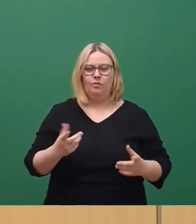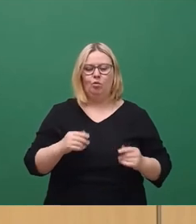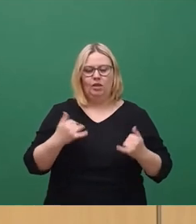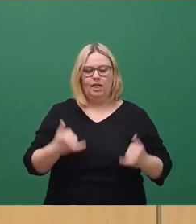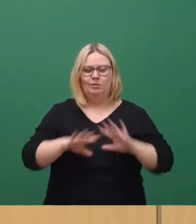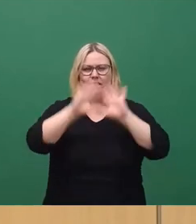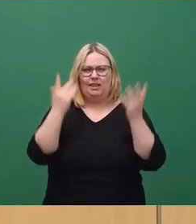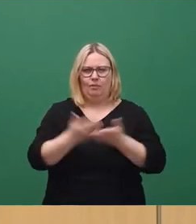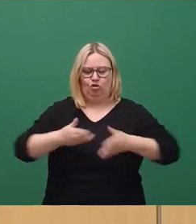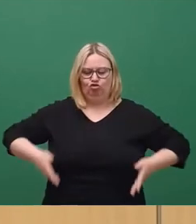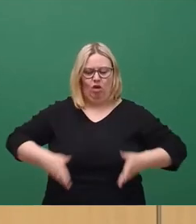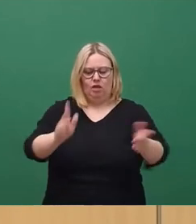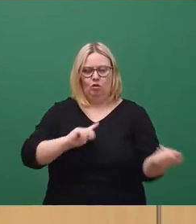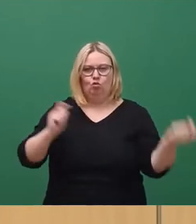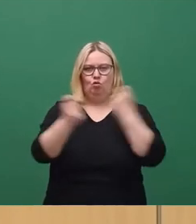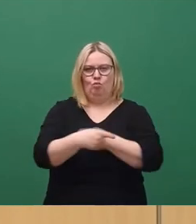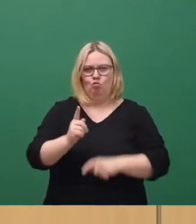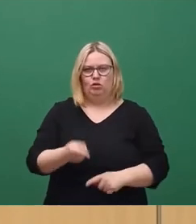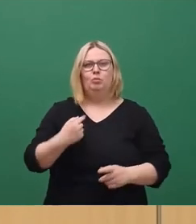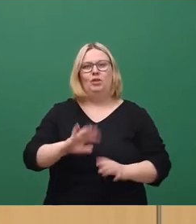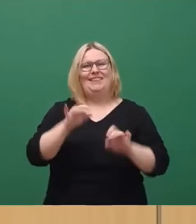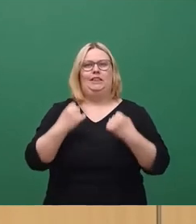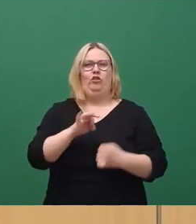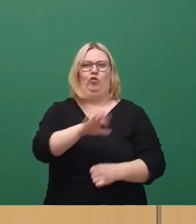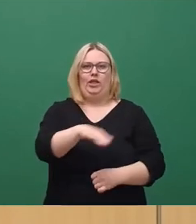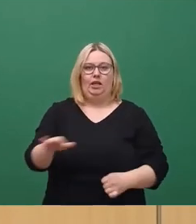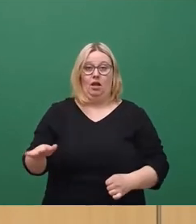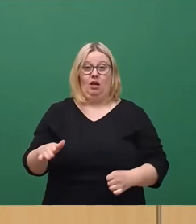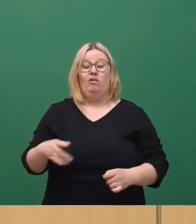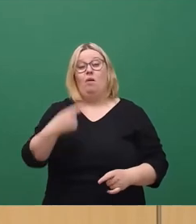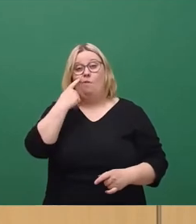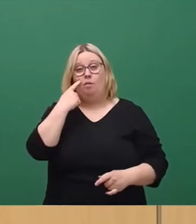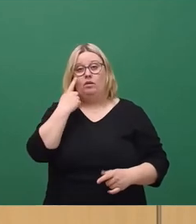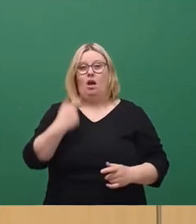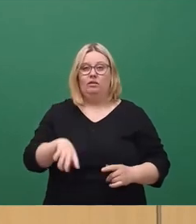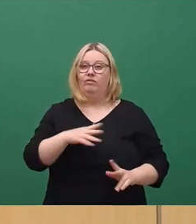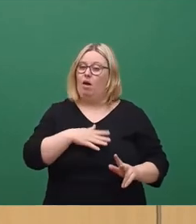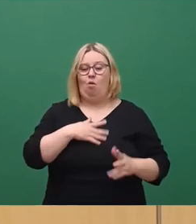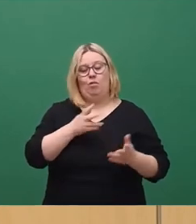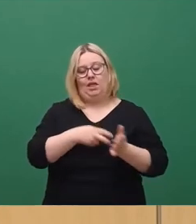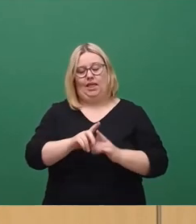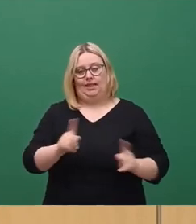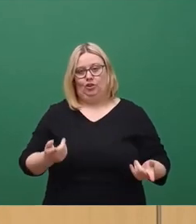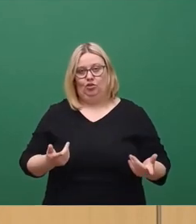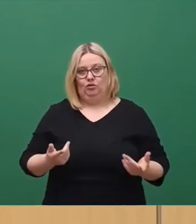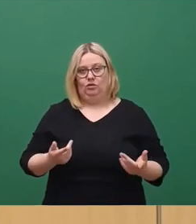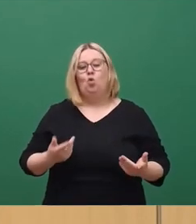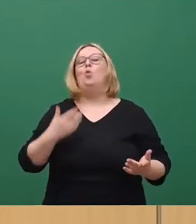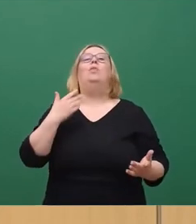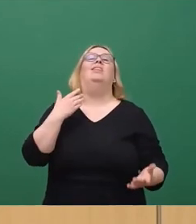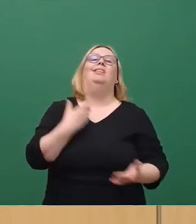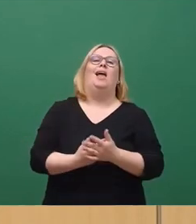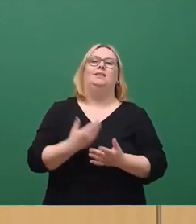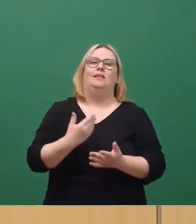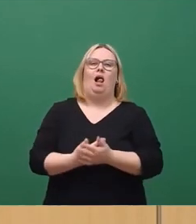Straßenzug umgestaltet werden, damit das sicher ist, weil das im Moment auf der Bodenbacher Straße so nicht möglich ist. Und deswegen können wir dieses